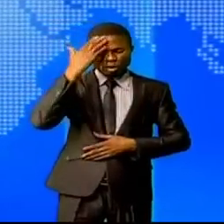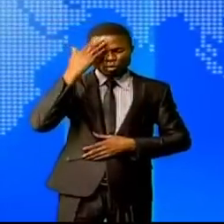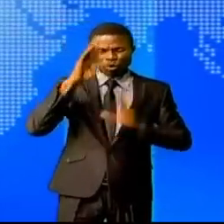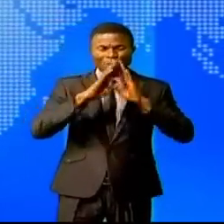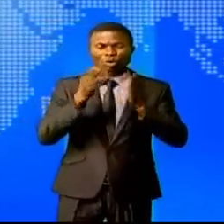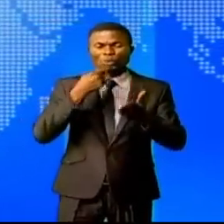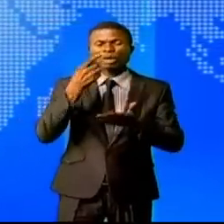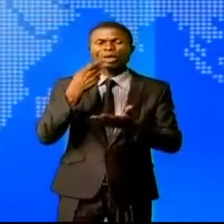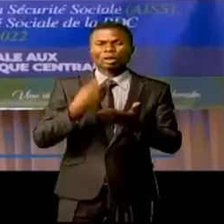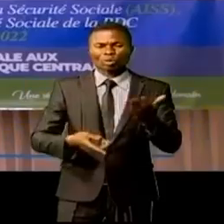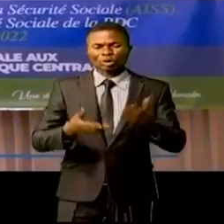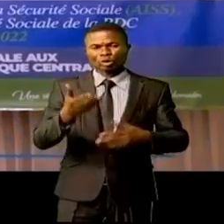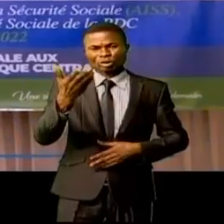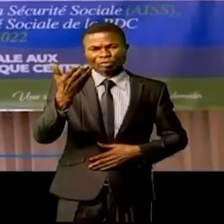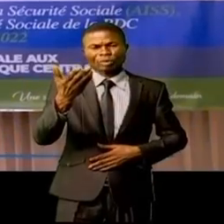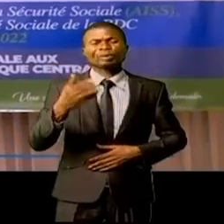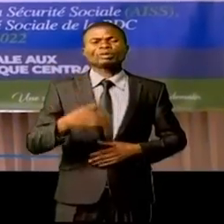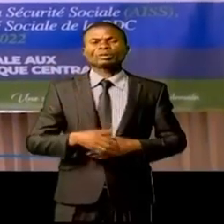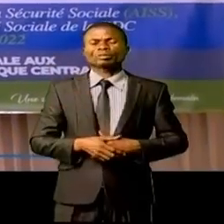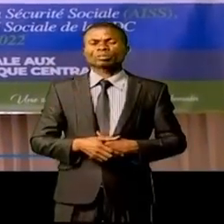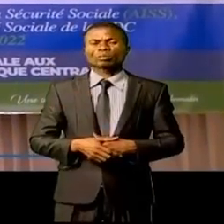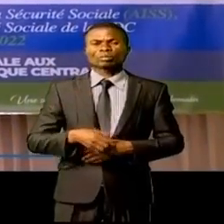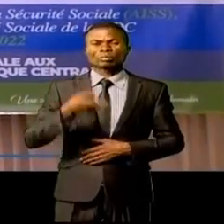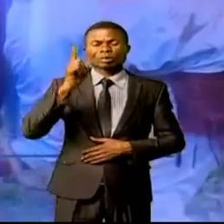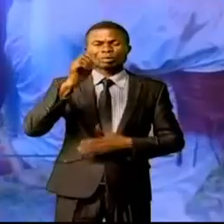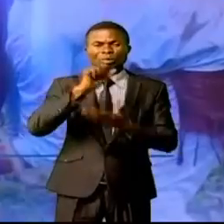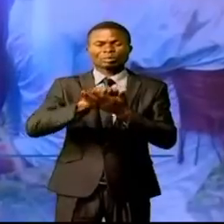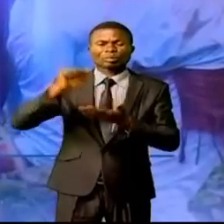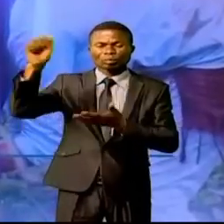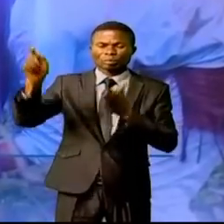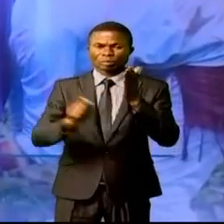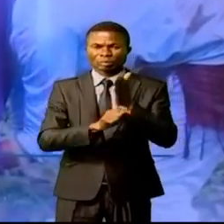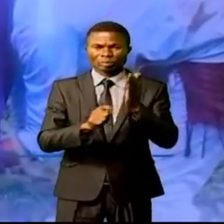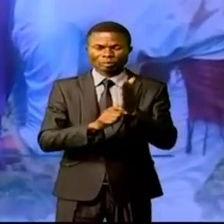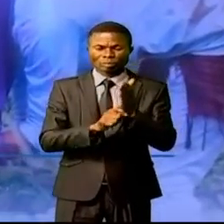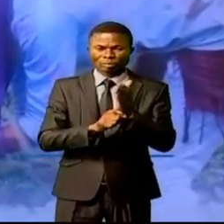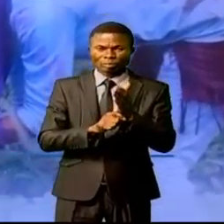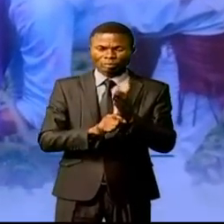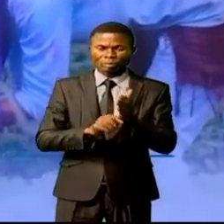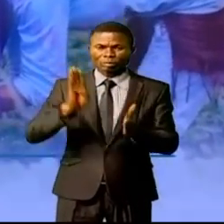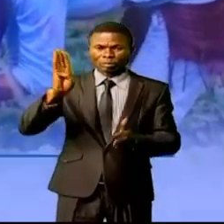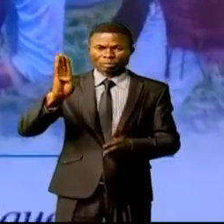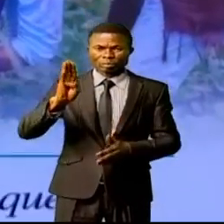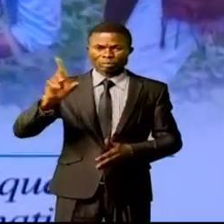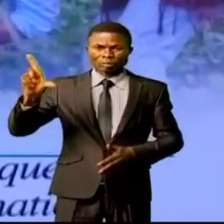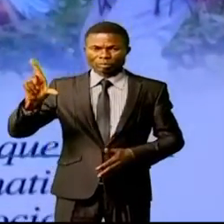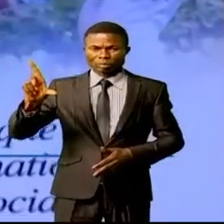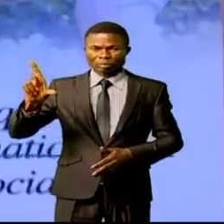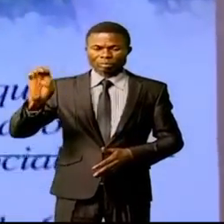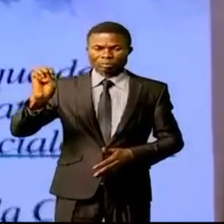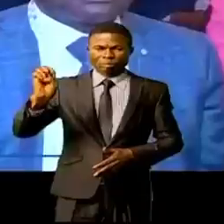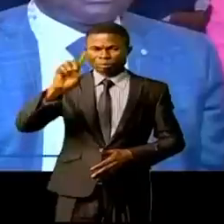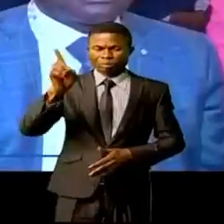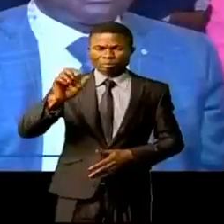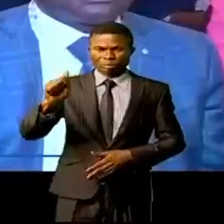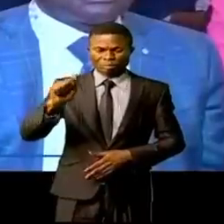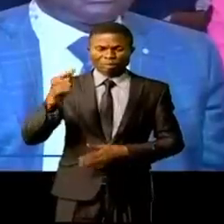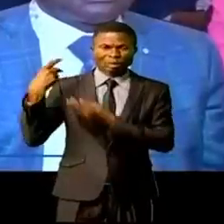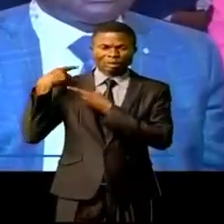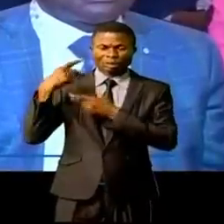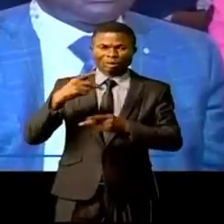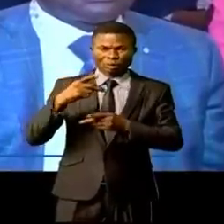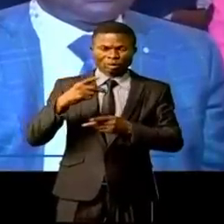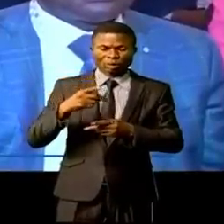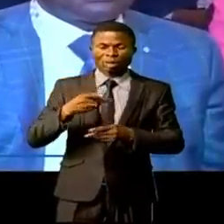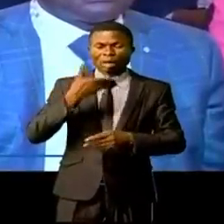Gabriel Makelele. Le premier séminaire technique du BLESAC, organisé en présentiel depuis le déclenchement de la